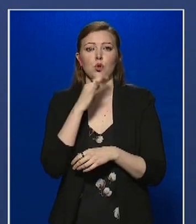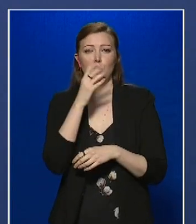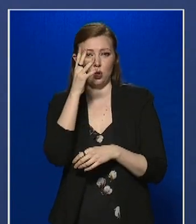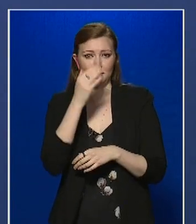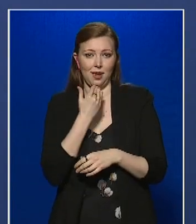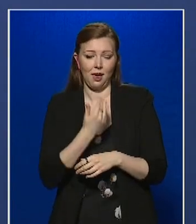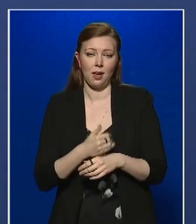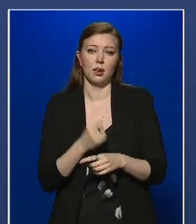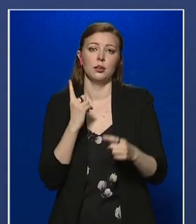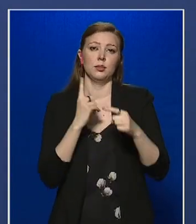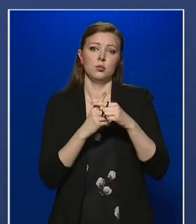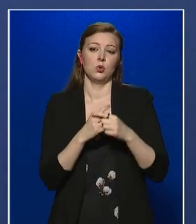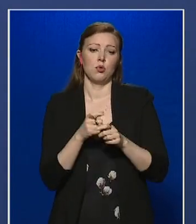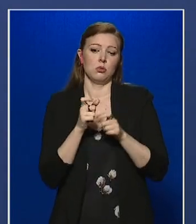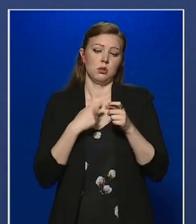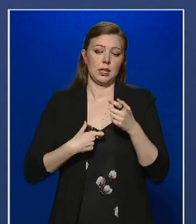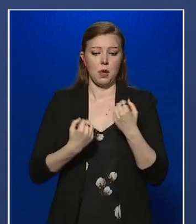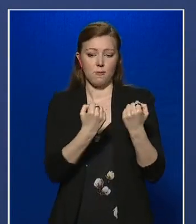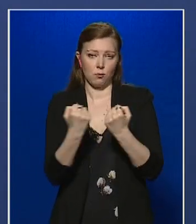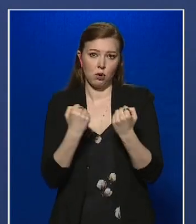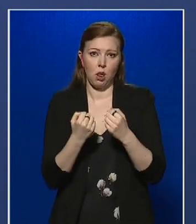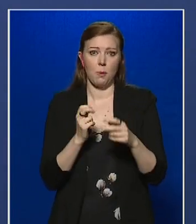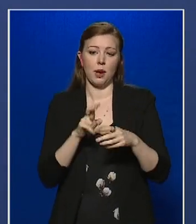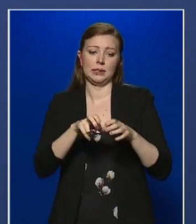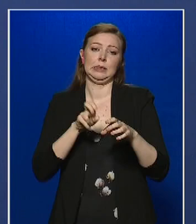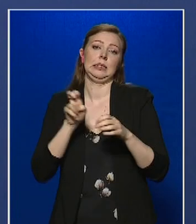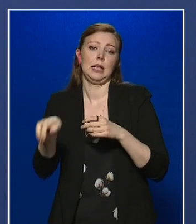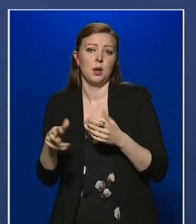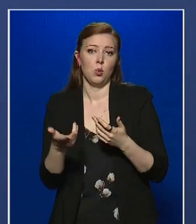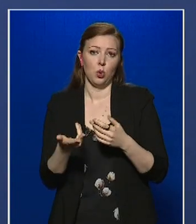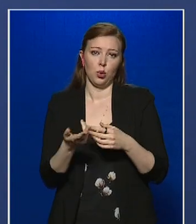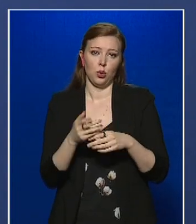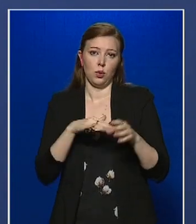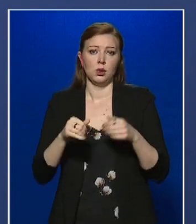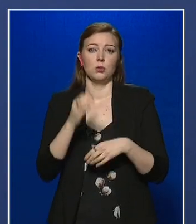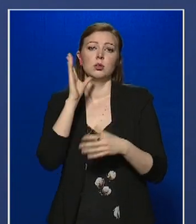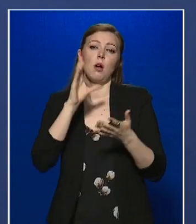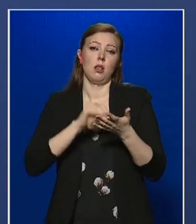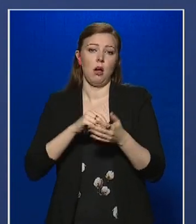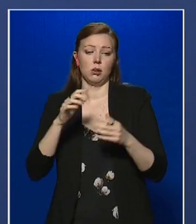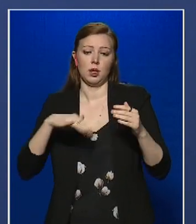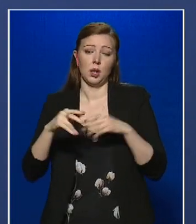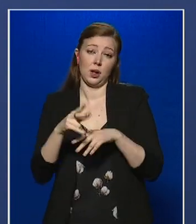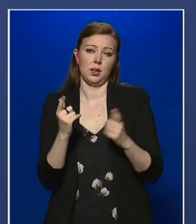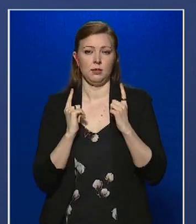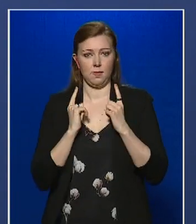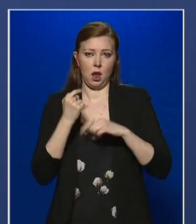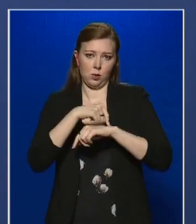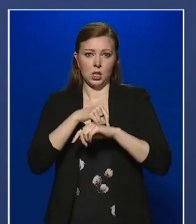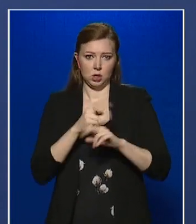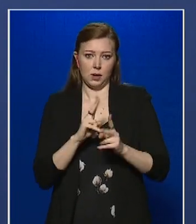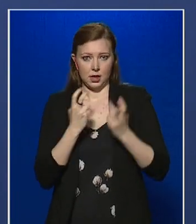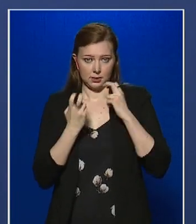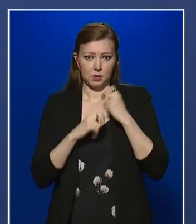átkelőhelyen, illetve személyi forgalomban, kilépő oldalon, nagylak átkelőhelynél lehet kisebb várakozási idővel